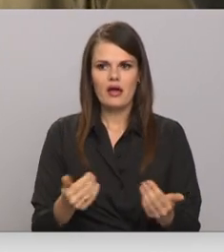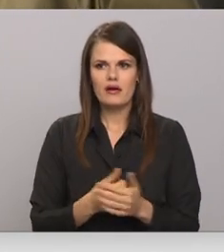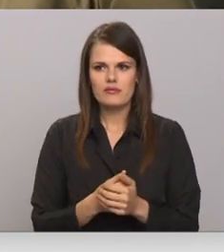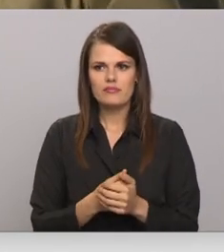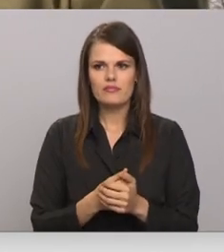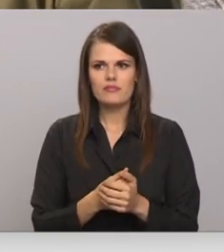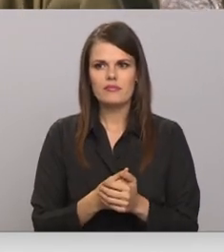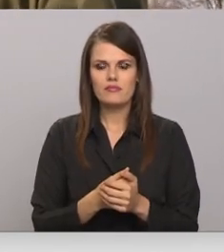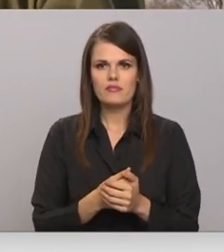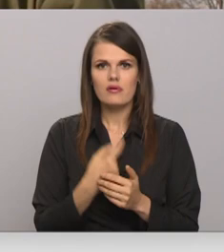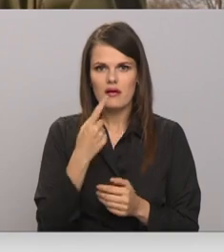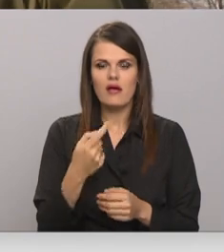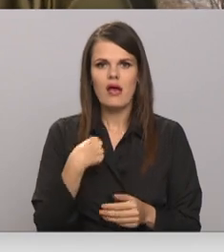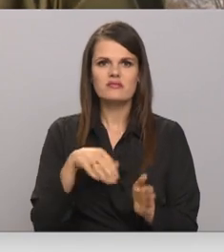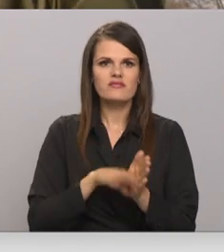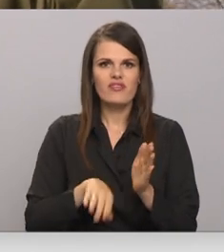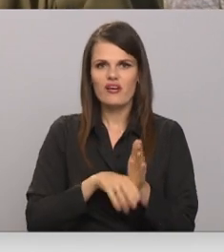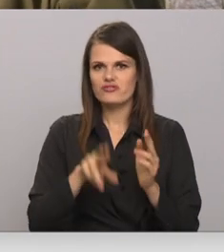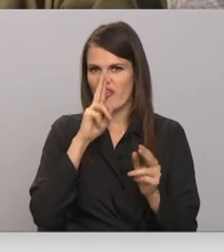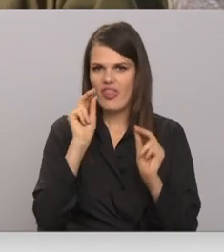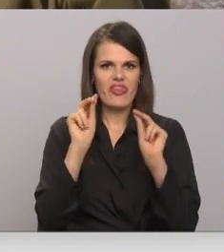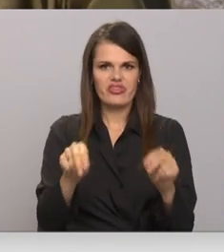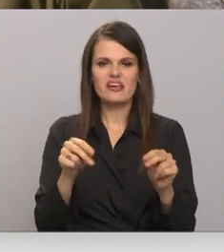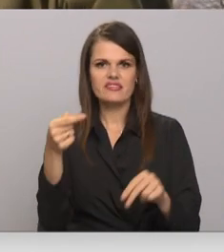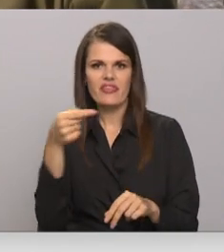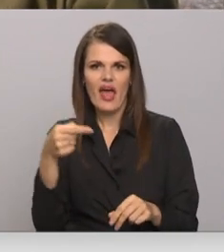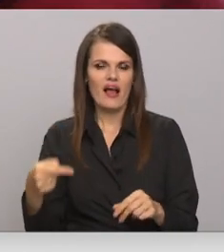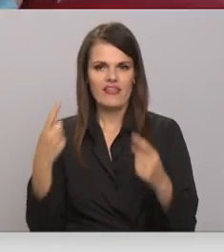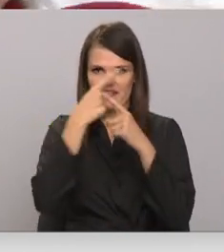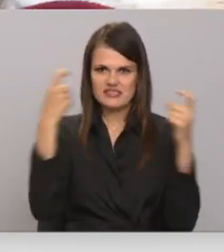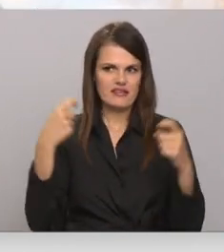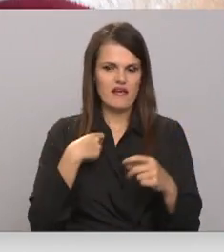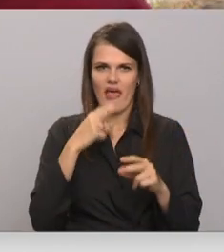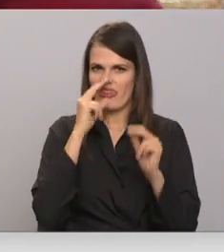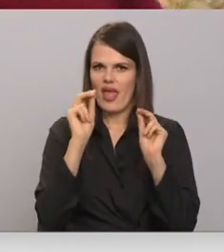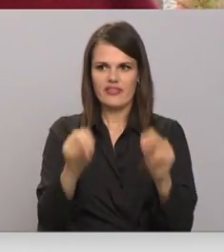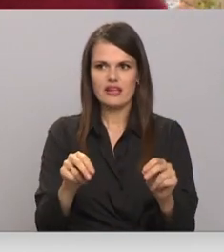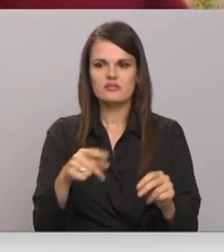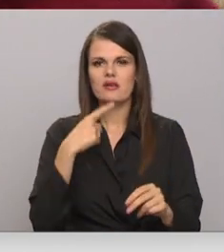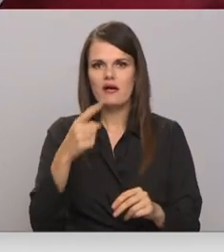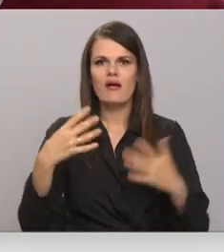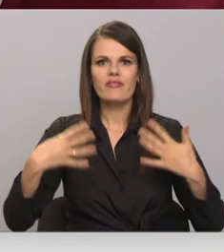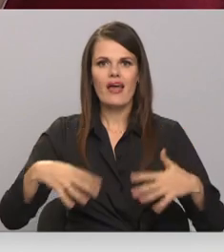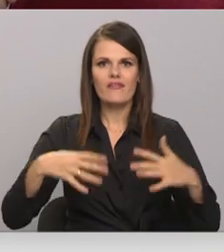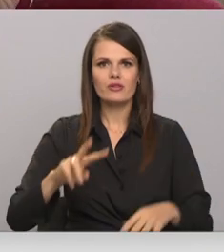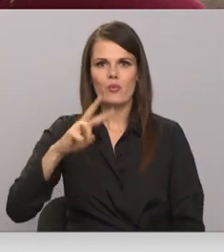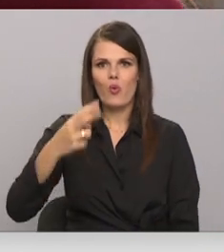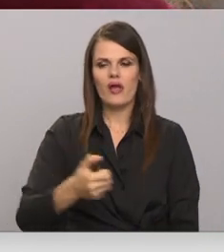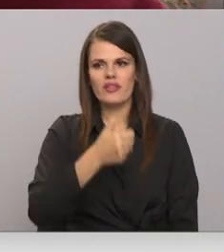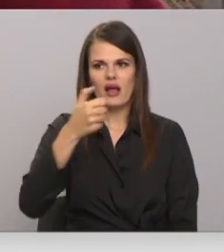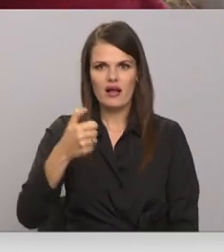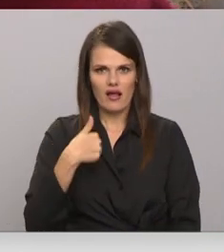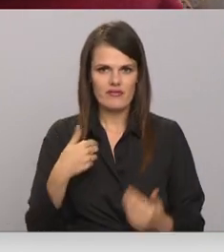Es vienkārši neticēju tām negatīvām ziņām. Jā. Vakcinācija gads ir.